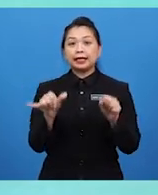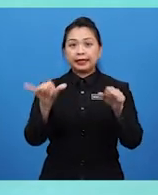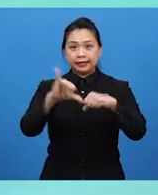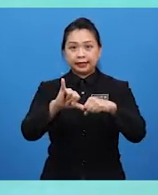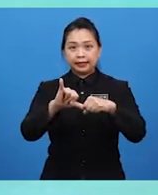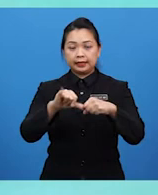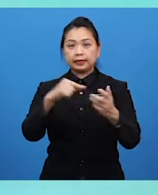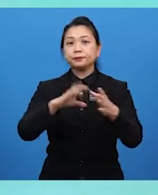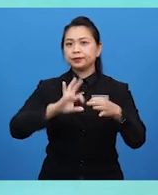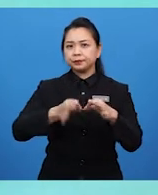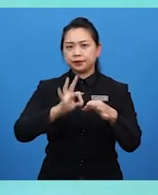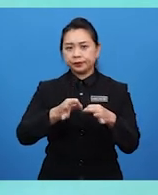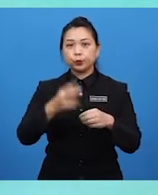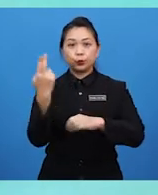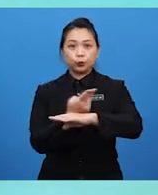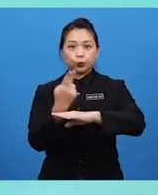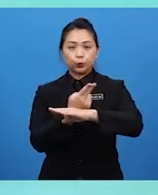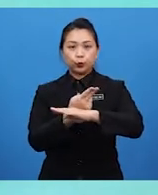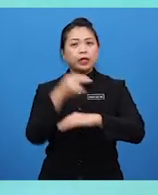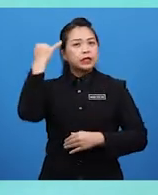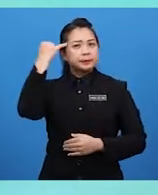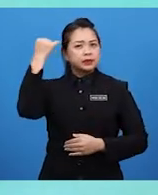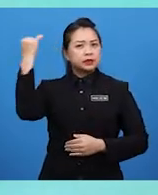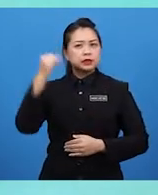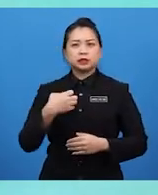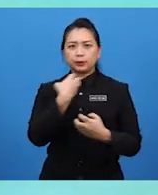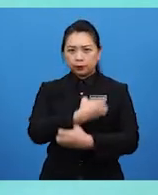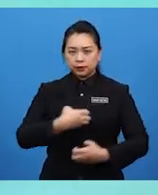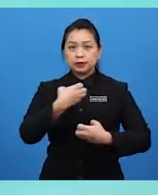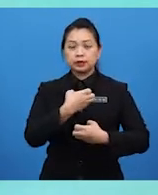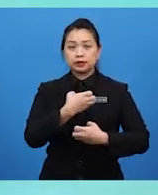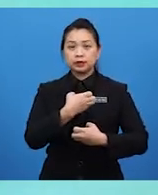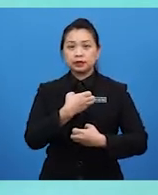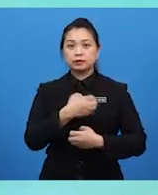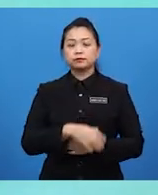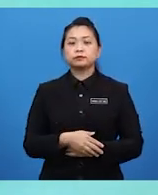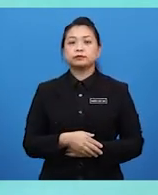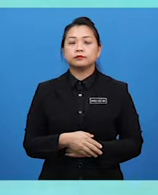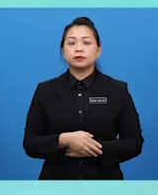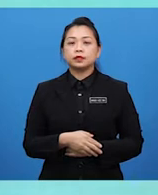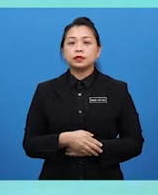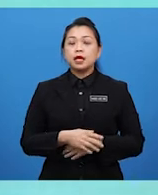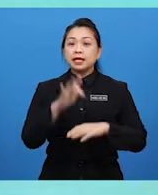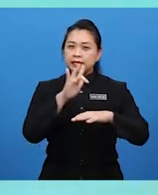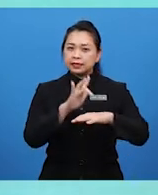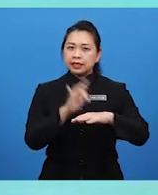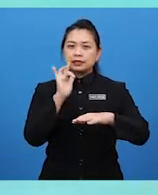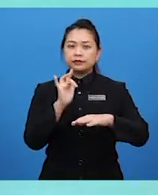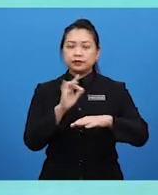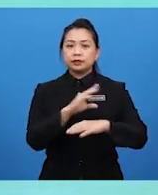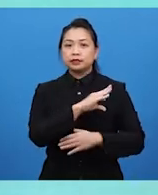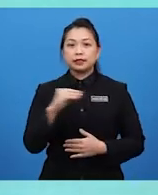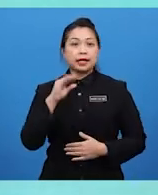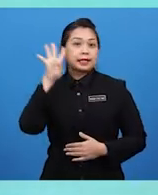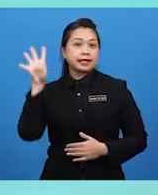menerjemahkan penggunaan imaginasi, emosi, sensitiviti dan